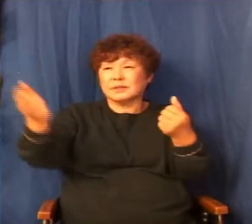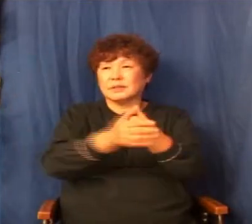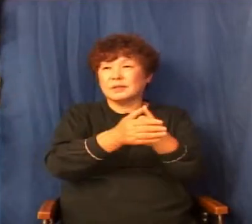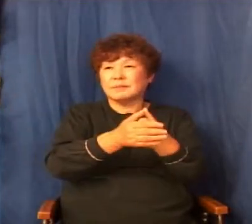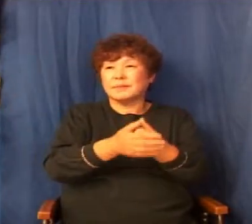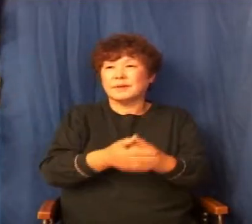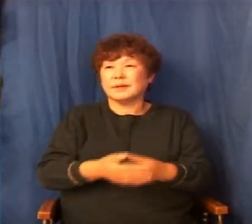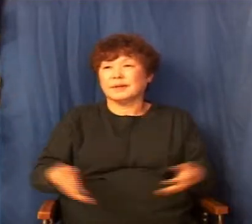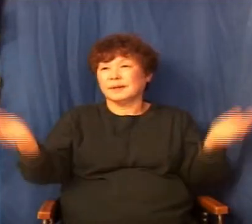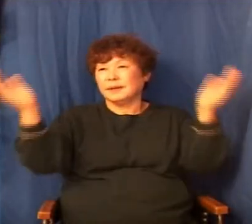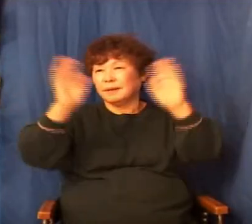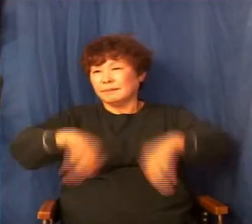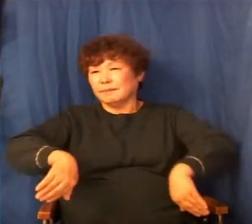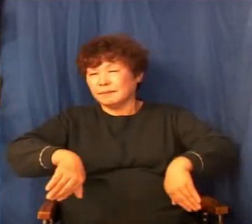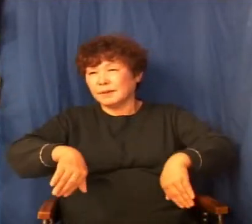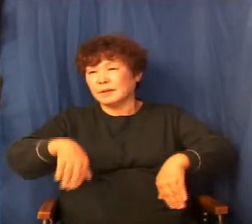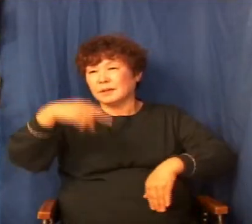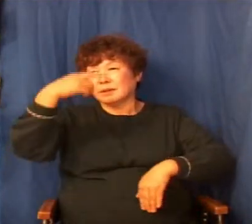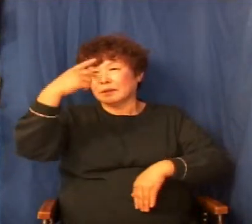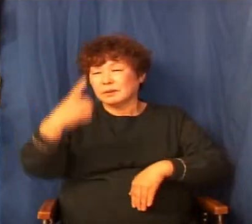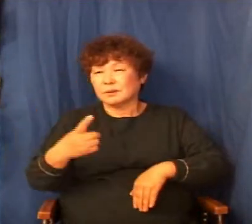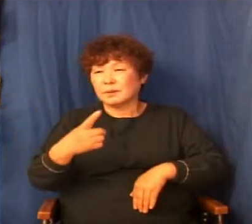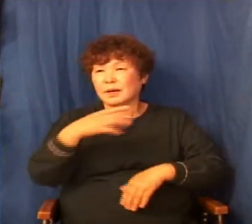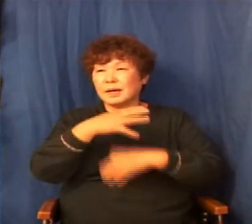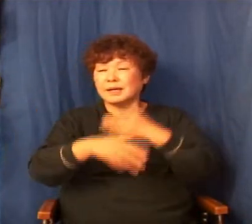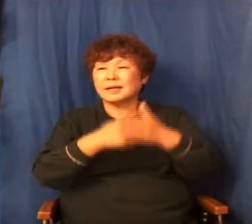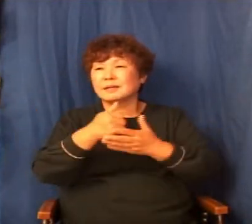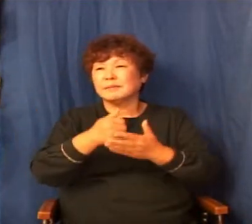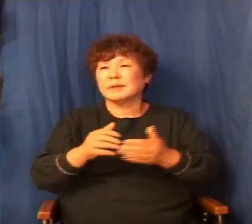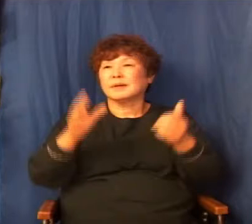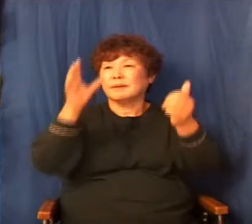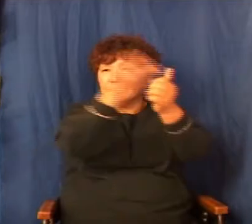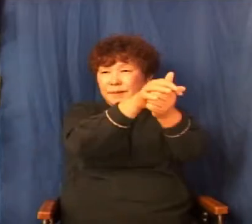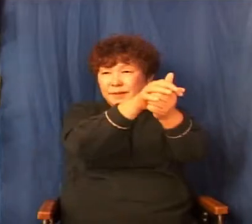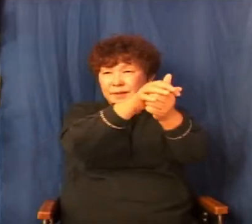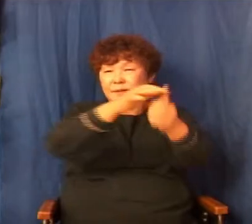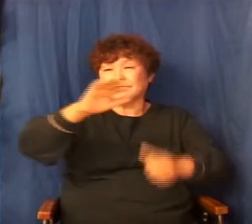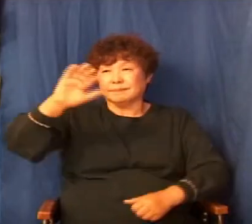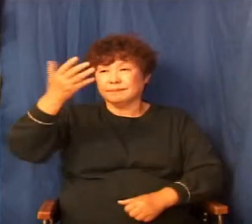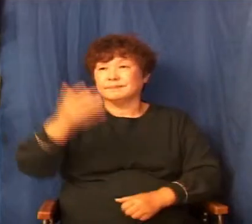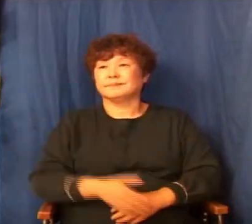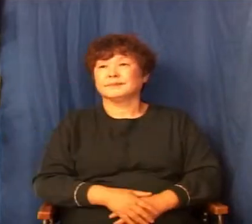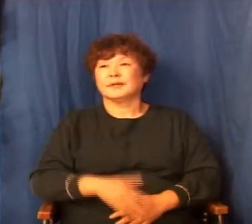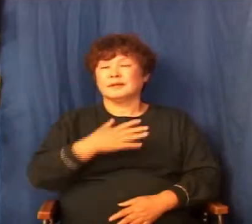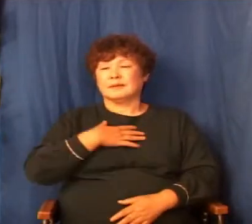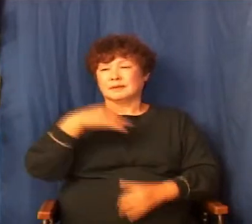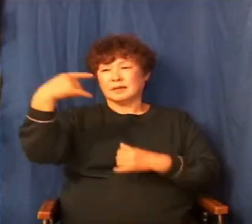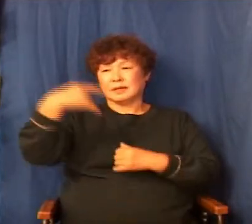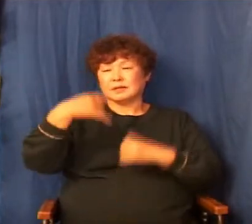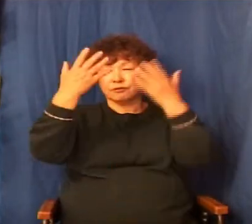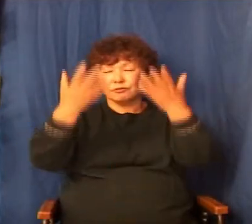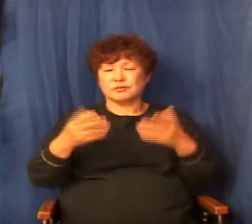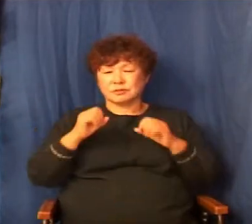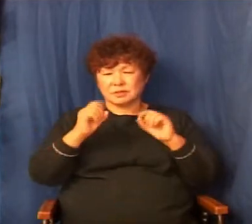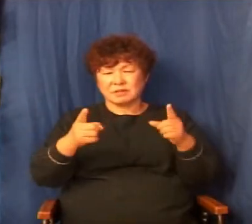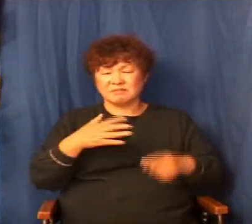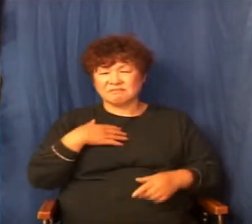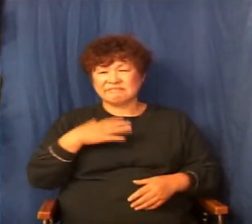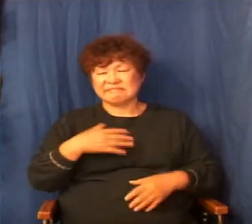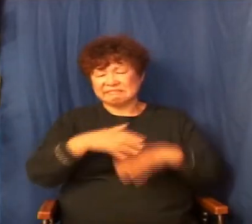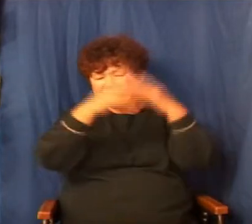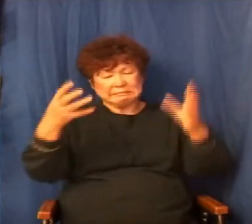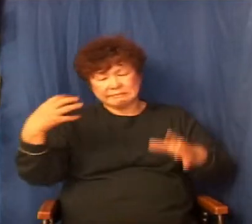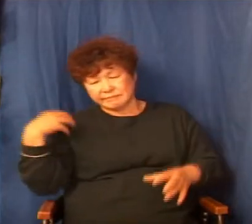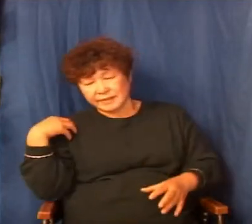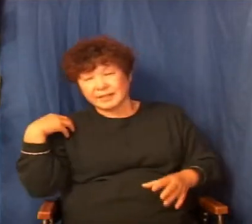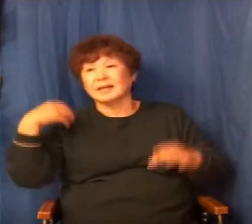된다라고 하는 주관을 가지고 있었던 거예요. 이건 나에게 주신 기회니 내가 끝장내겠다 이런 게